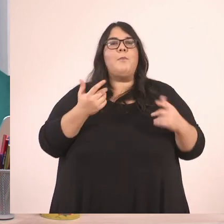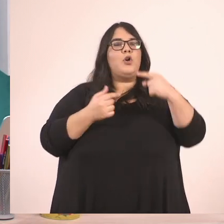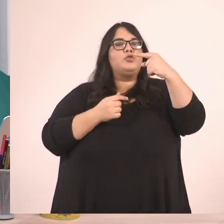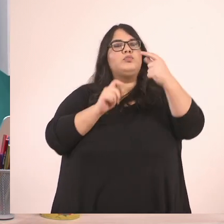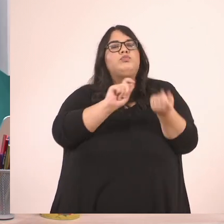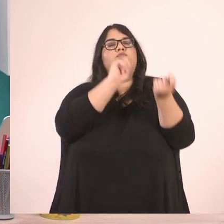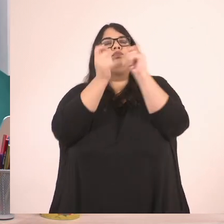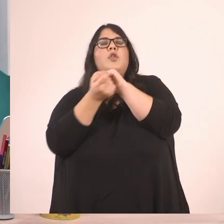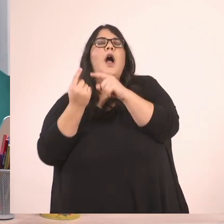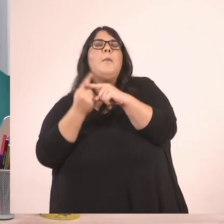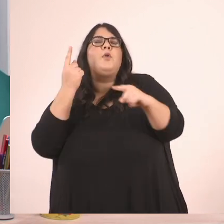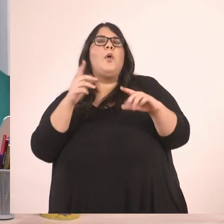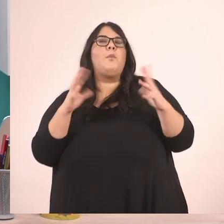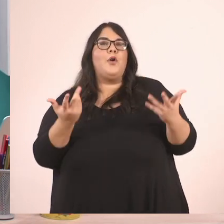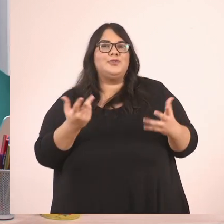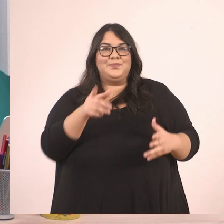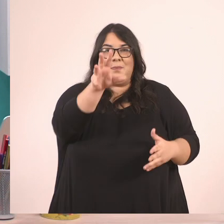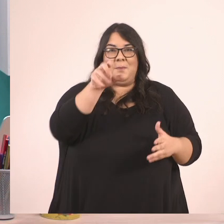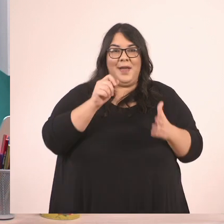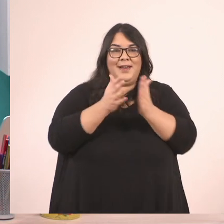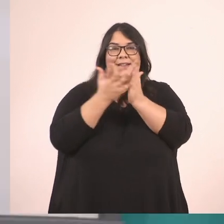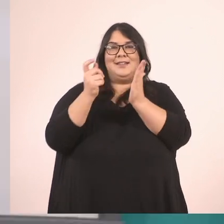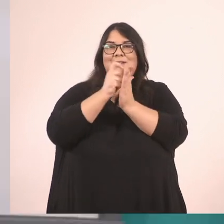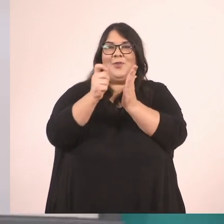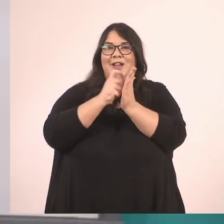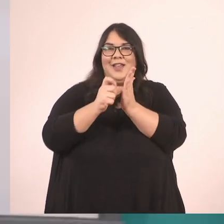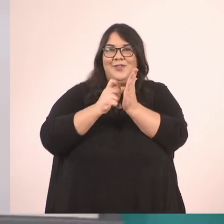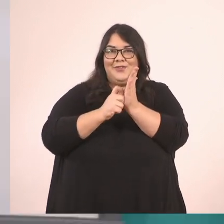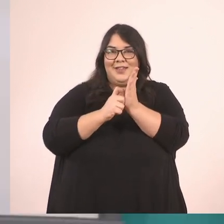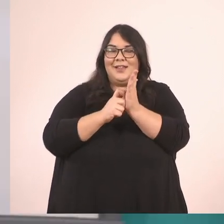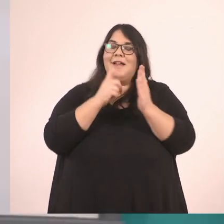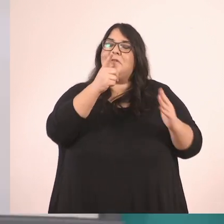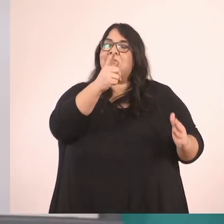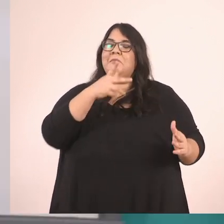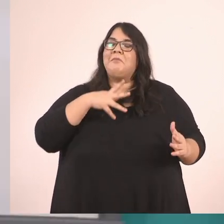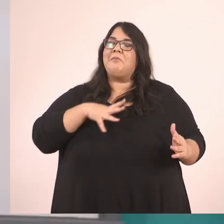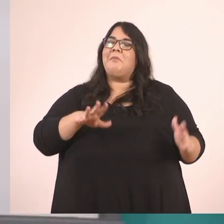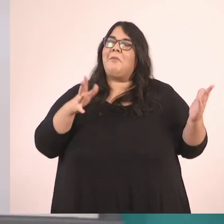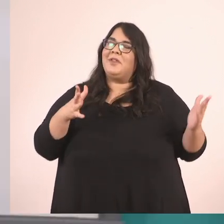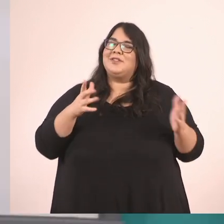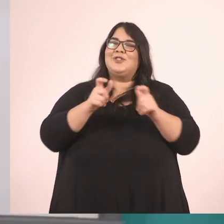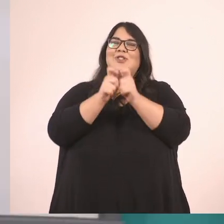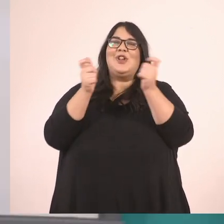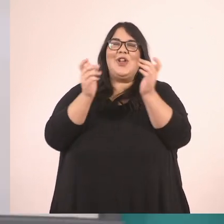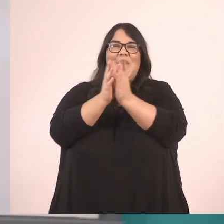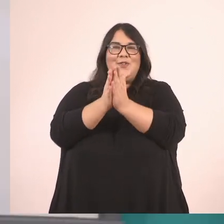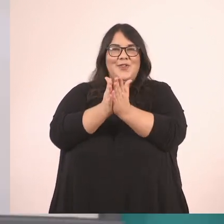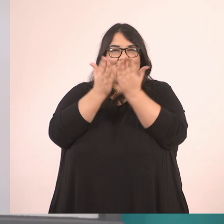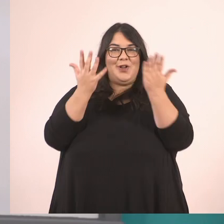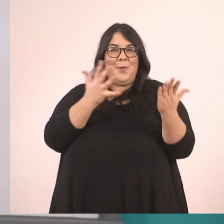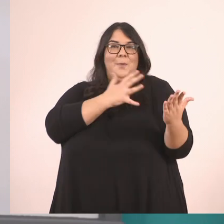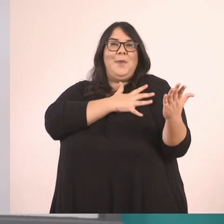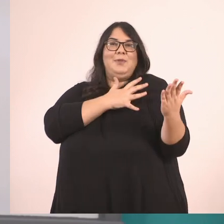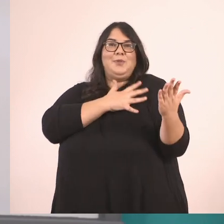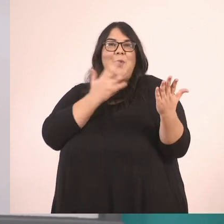το τετράδι όσες και το μολύβι σας. Και, αν θέλετε, ανοίξτε το βιβλίο, το σχολικό βιβλίο της Πέμπτης